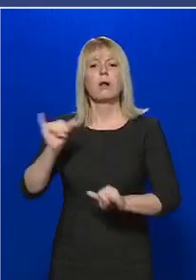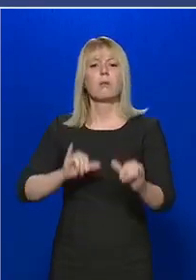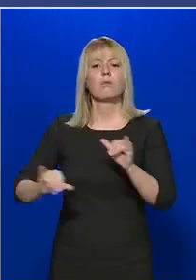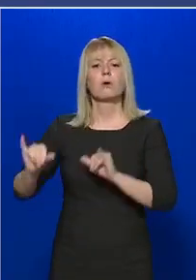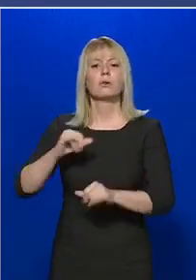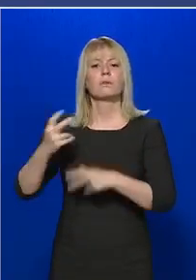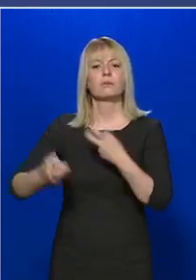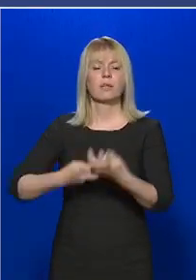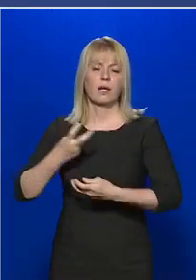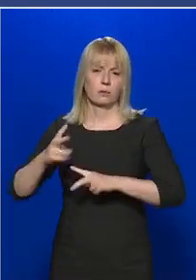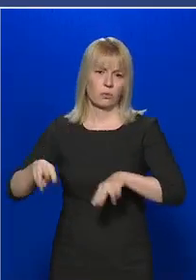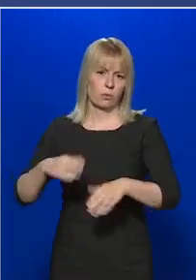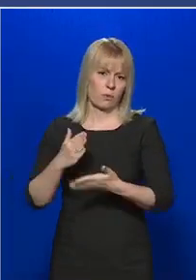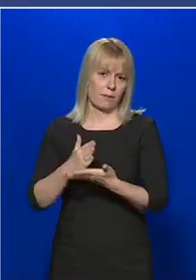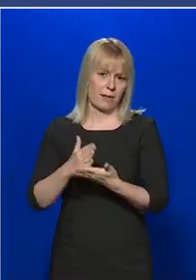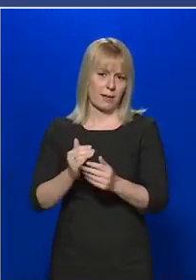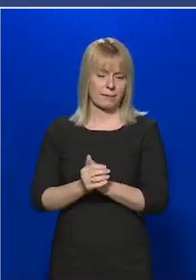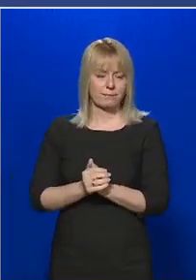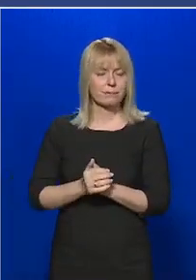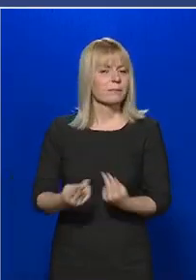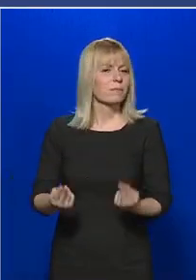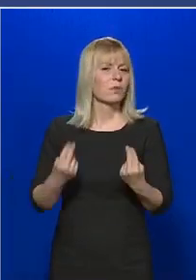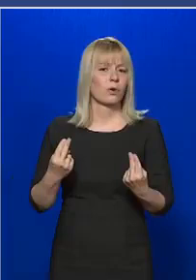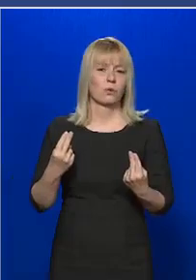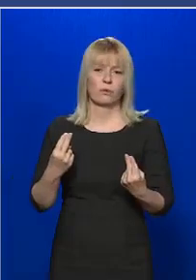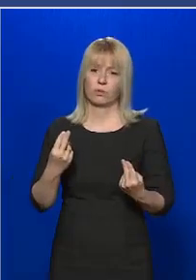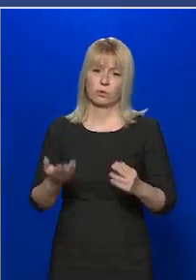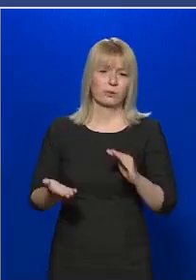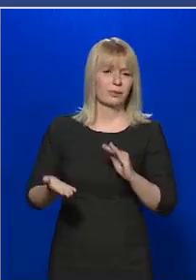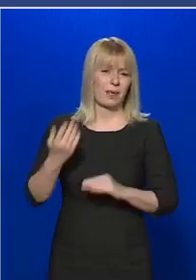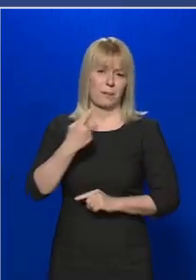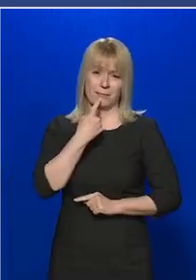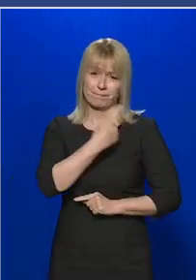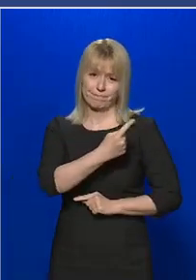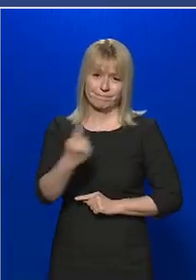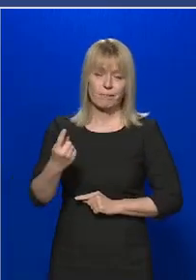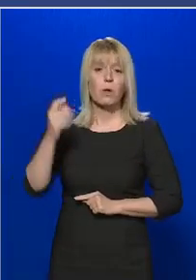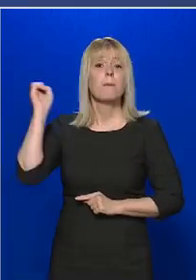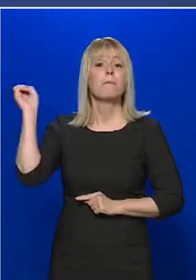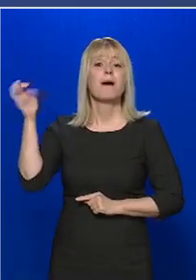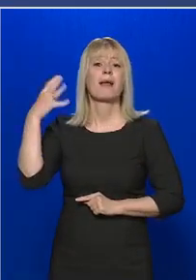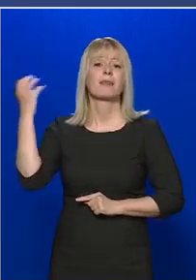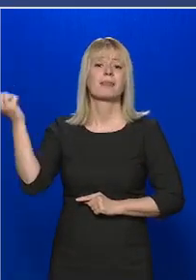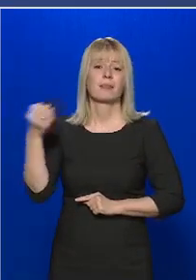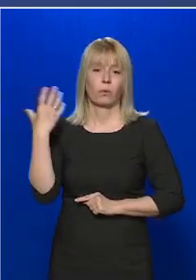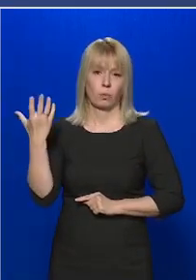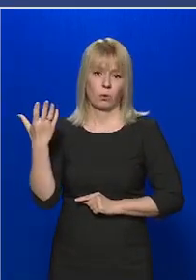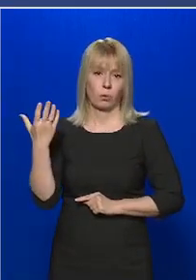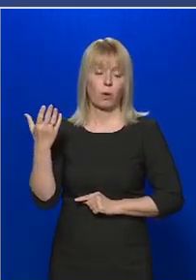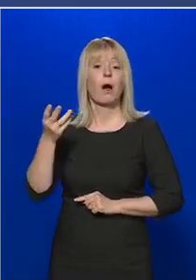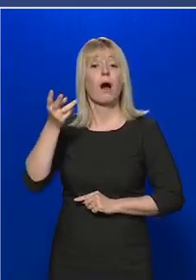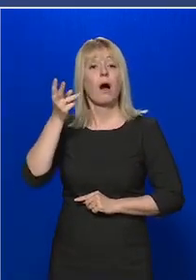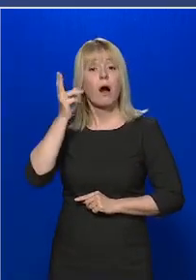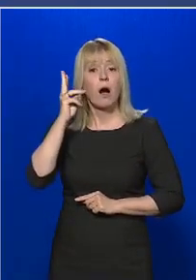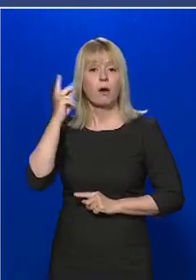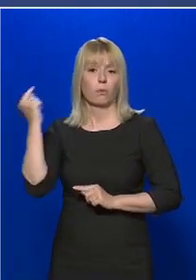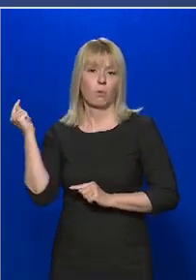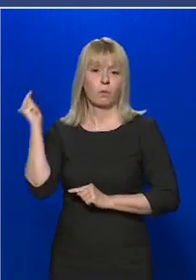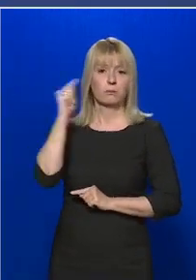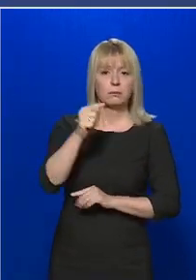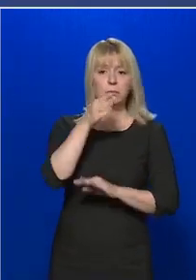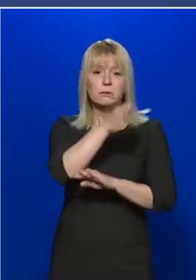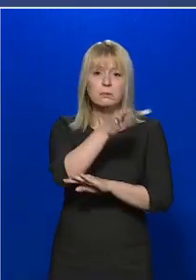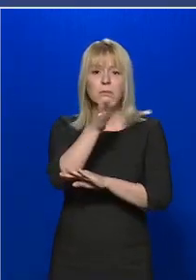vizsgálatokról. Fontos hangsúlyoznunk azt, hogy a mentő azokban az esetekben megy